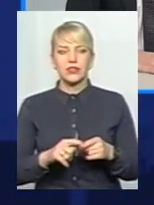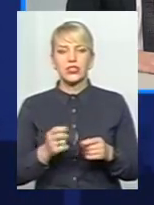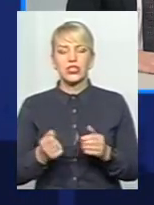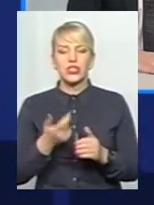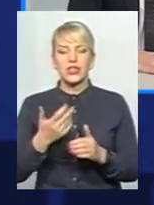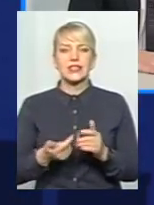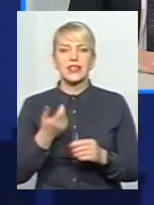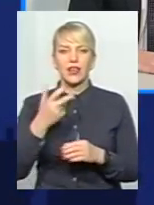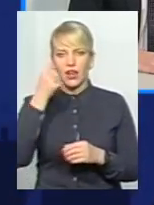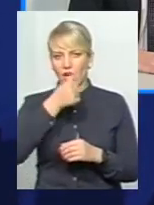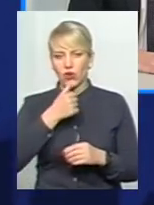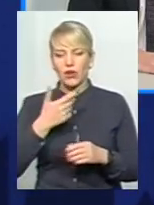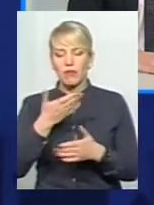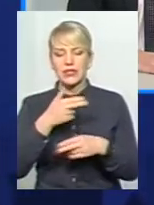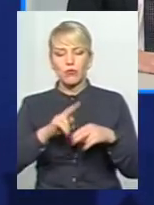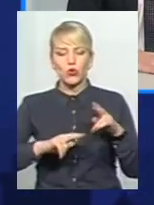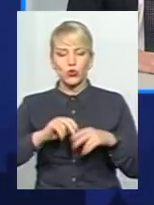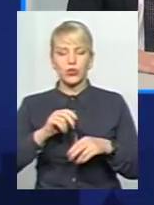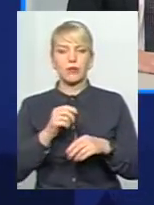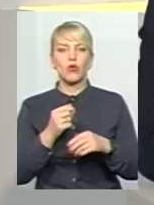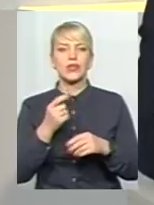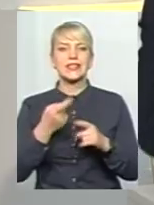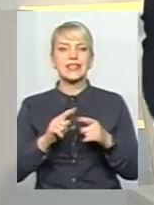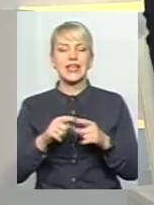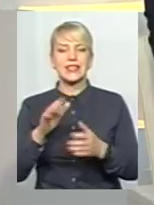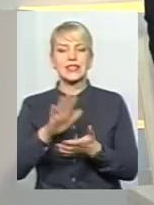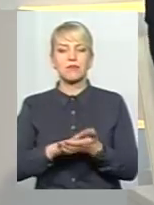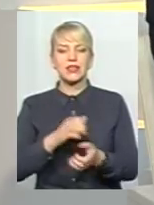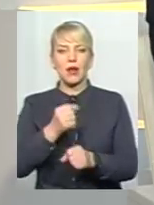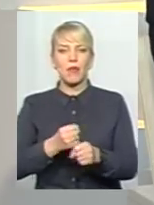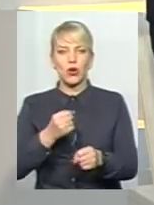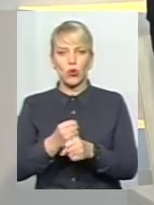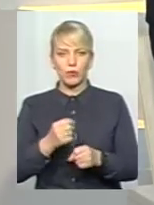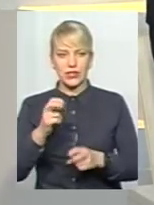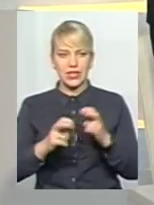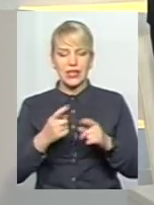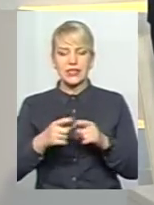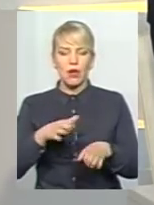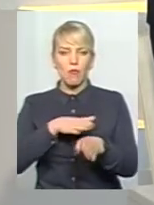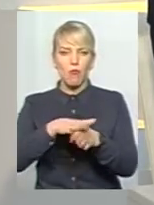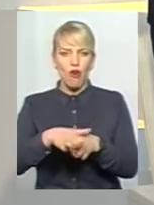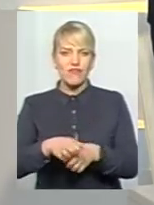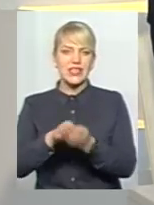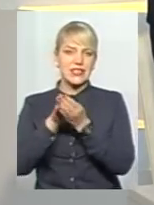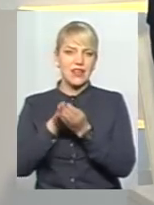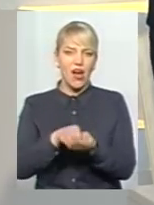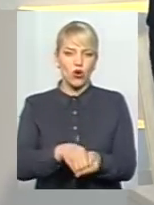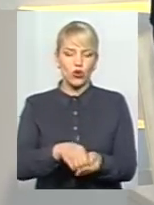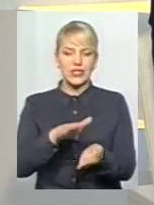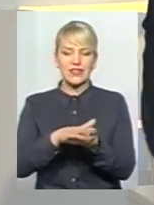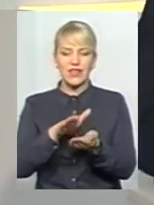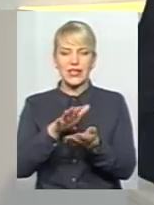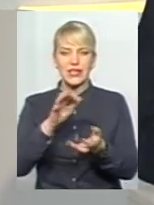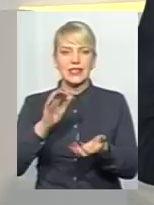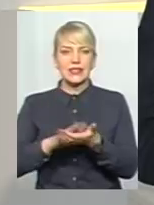років, коли ми збудуємо сміттєпереробний завод. Тобто це, умовно кажучи, повне захоронення діючого сміттєзвалища і приведення його